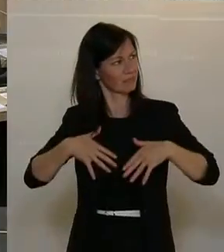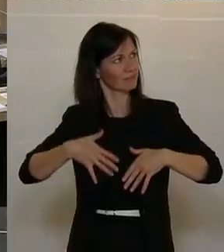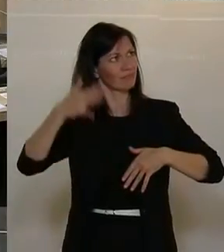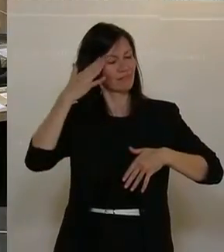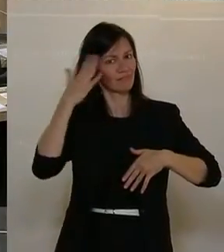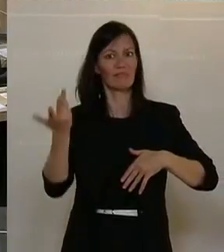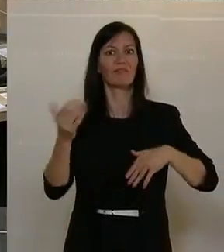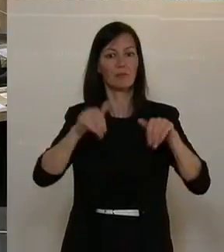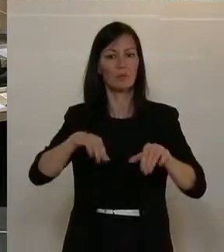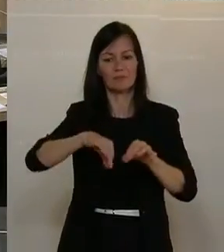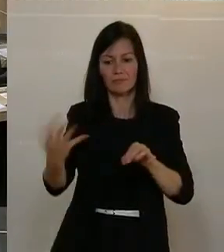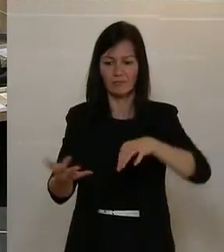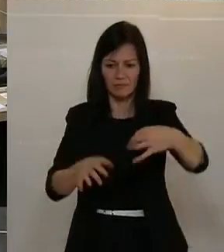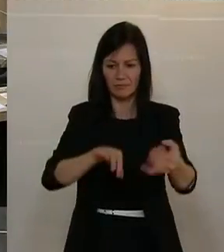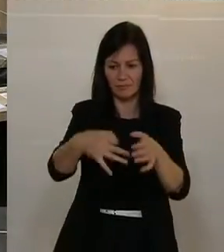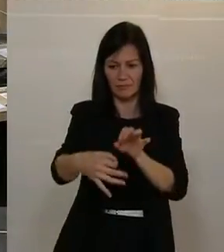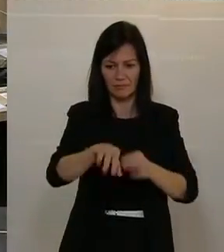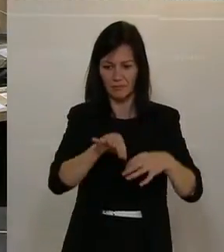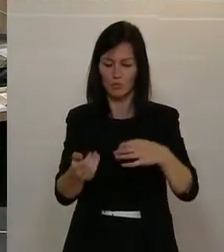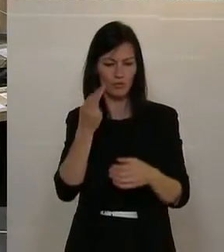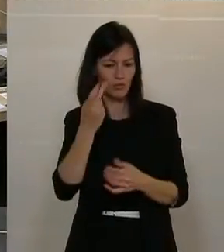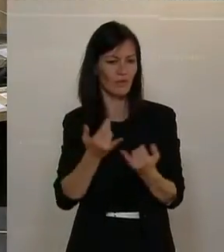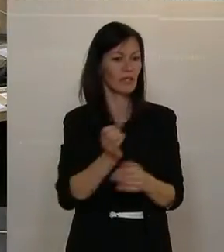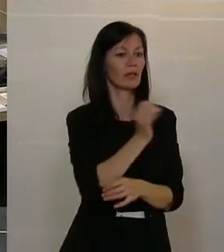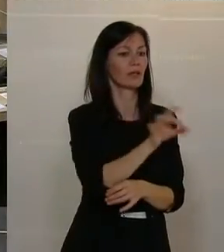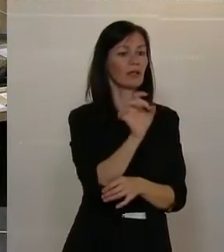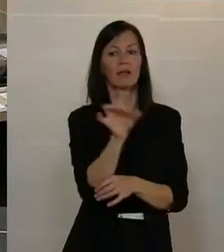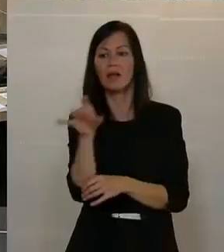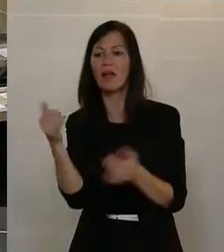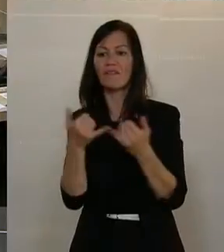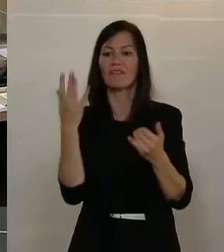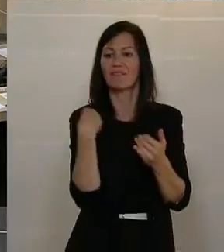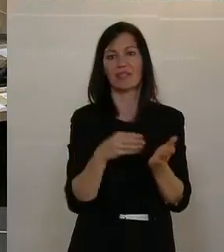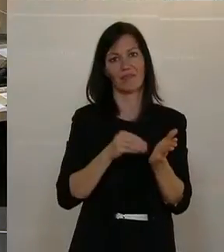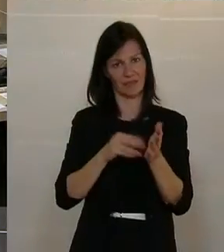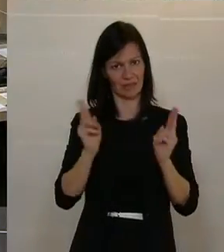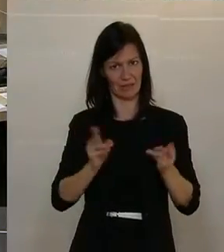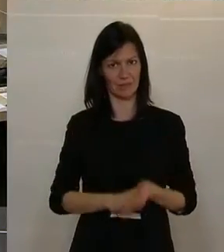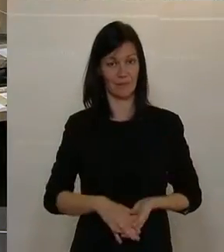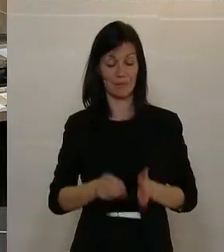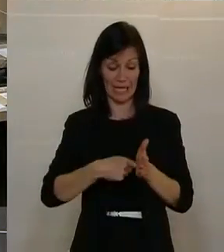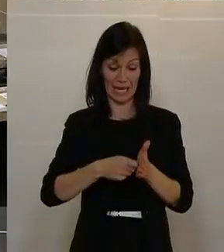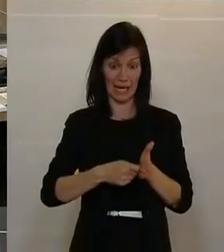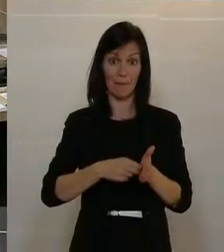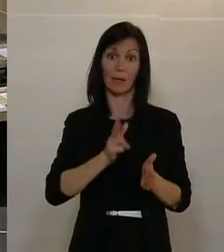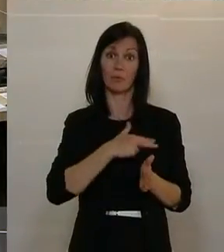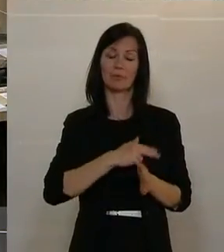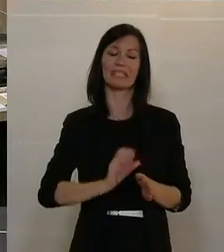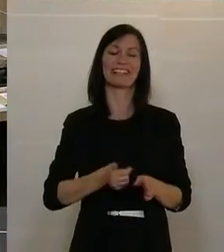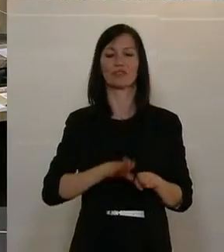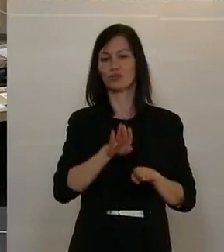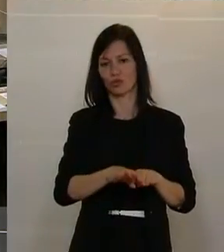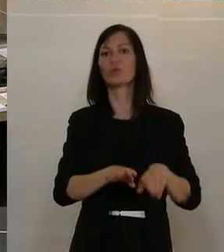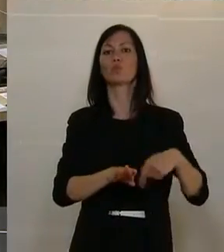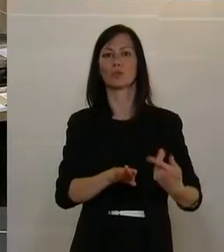Fachkräften zerlegt und einer Aufbereitung zugeführt werden. Das kann nur der erste Schritt sein. Der Reparaturbonus ist der erste Schritt in einer wichtigen